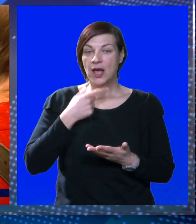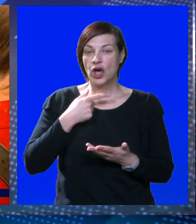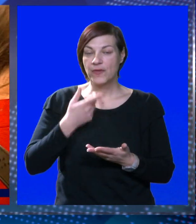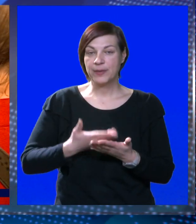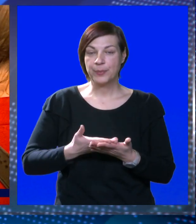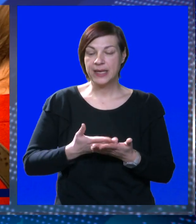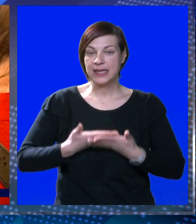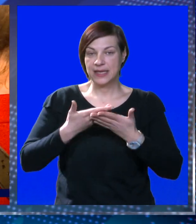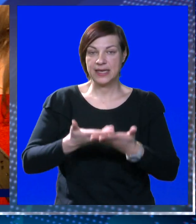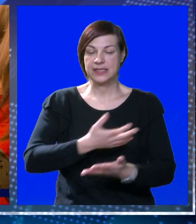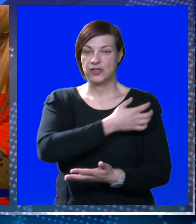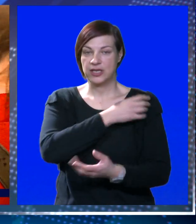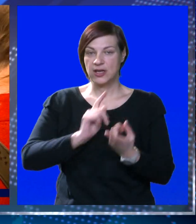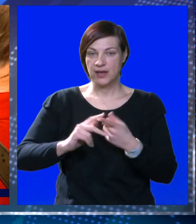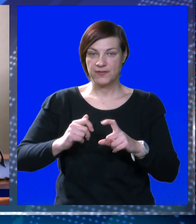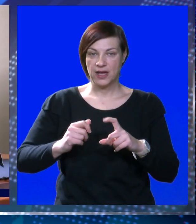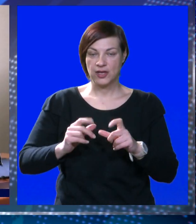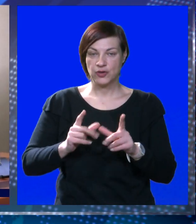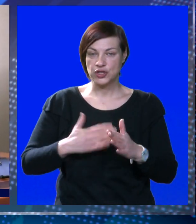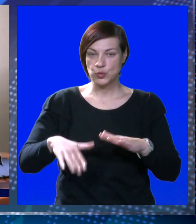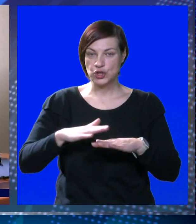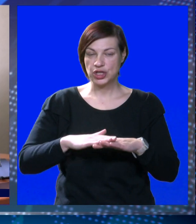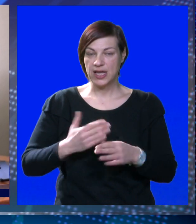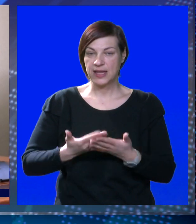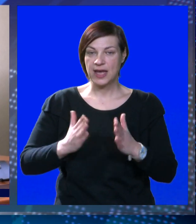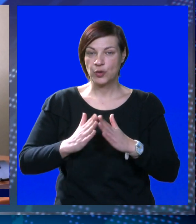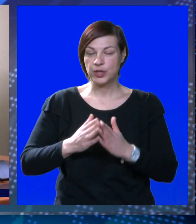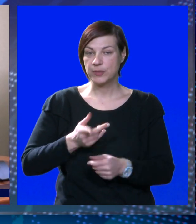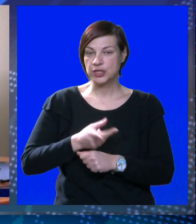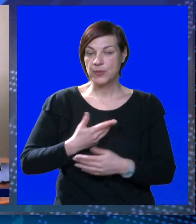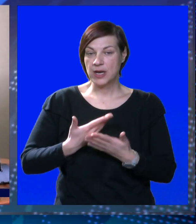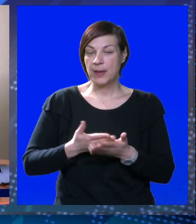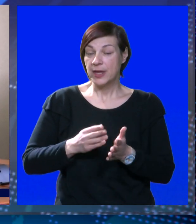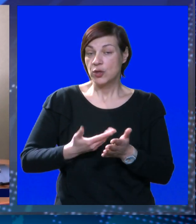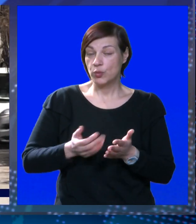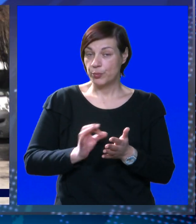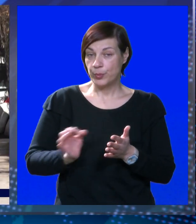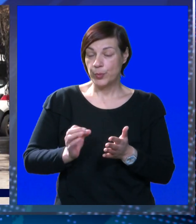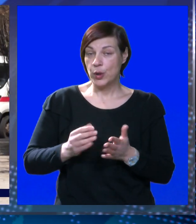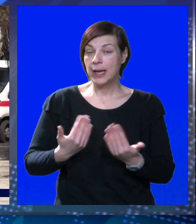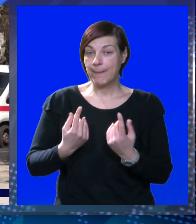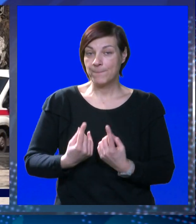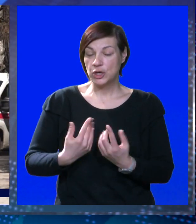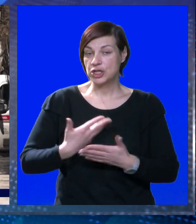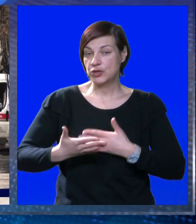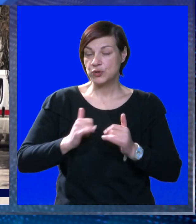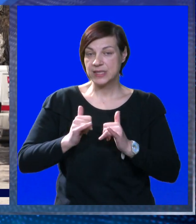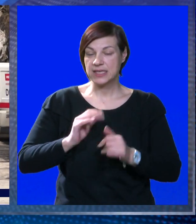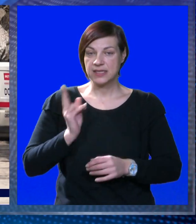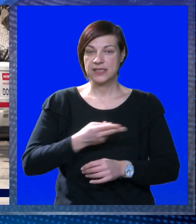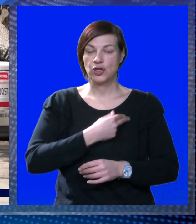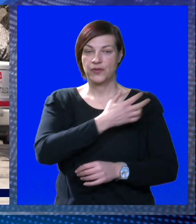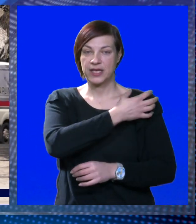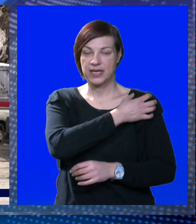Ovaj prijedlog kaže iznio gradonačelniku Mato Franković uz dodatak kako bi domaći morali biti u povlaštenom položaju u odnosu na strance,